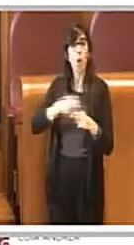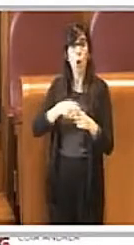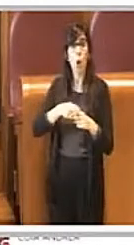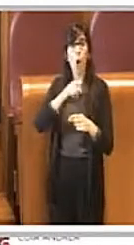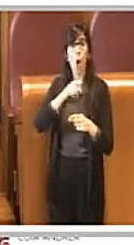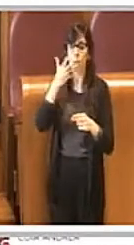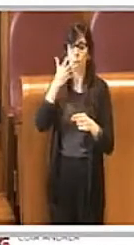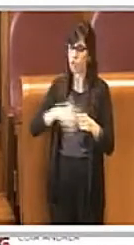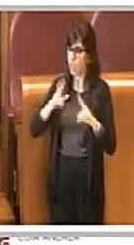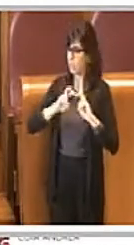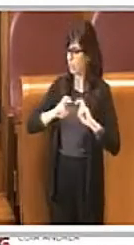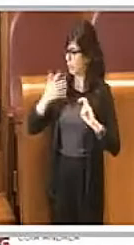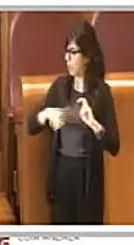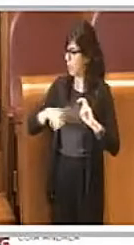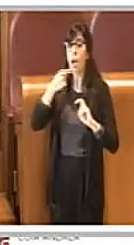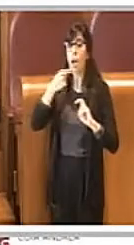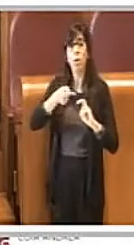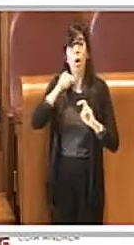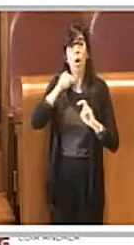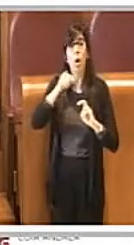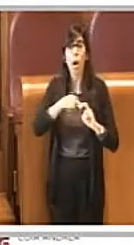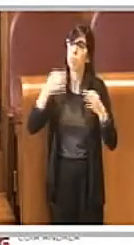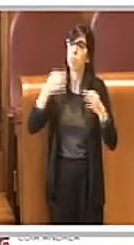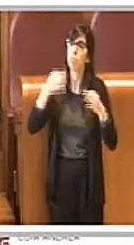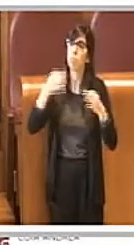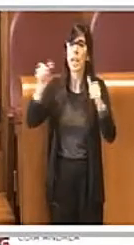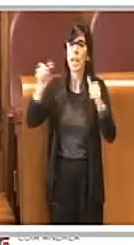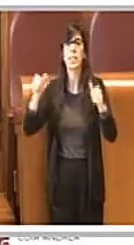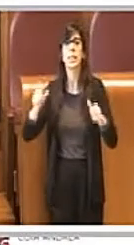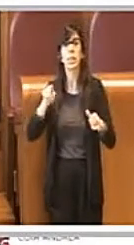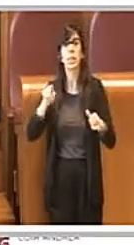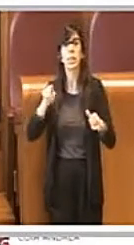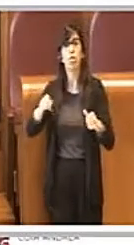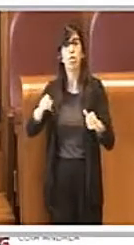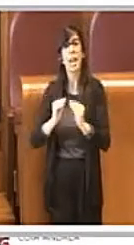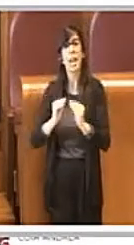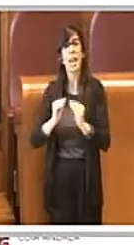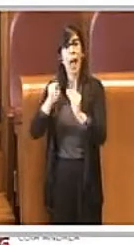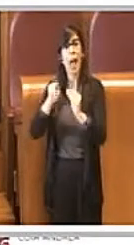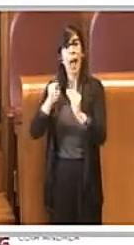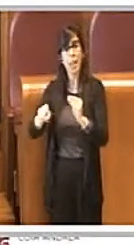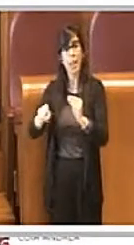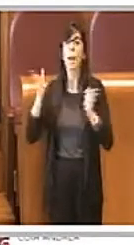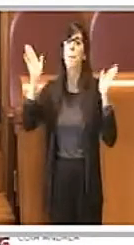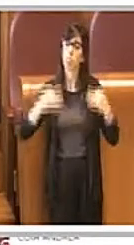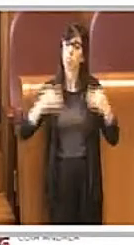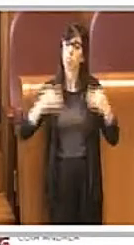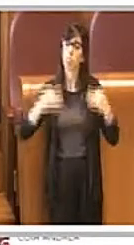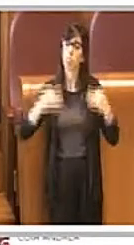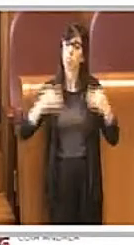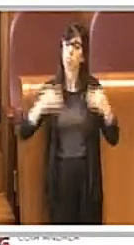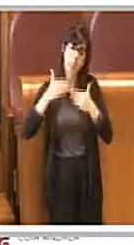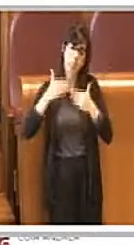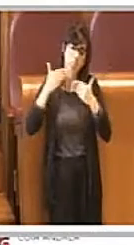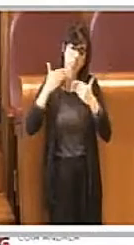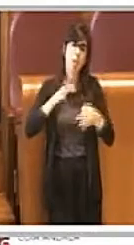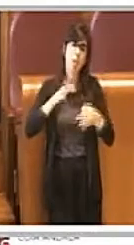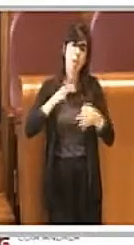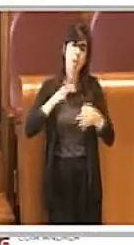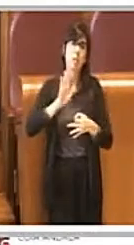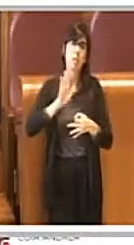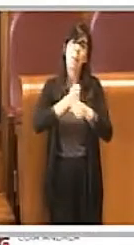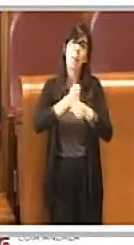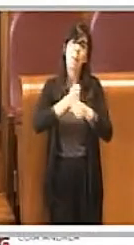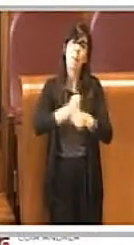fatto aprire, a porre i sigilli al cantiere e i magistrati hanno deciso di rinviare a giudizio tre rappresentanti della società